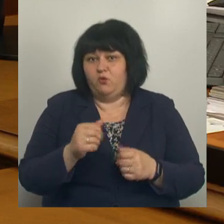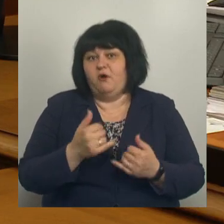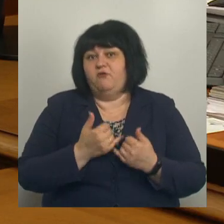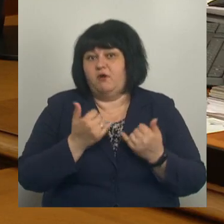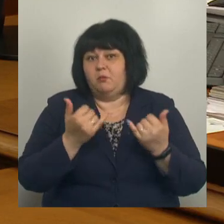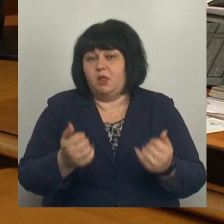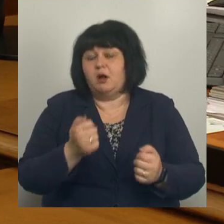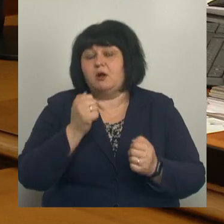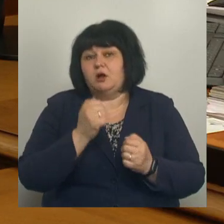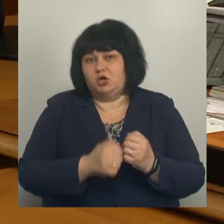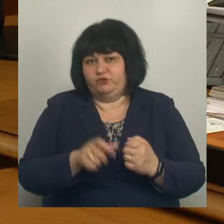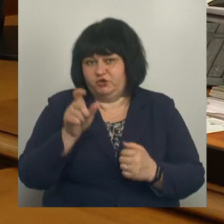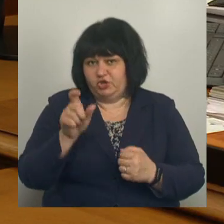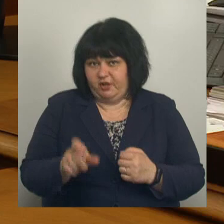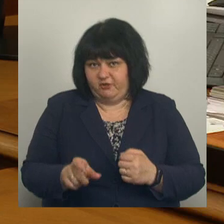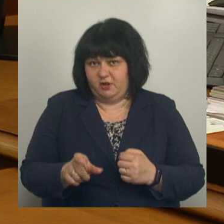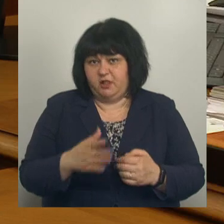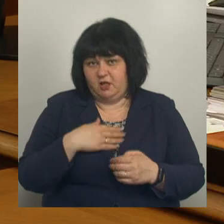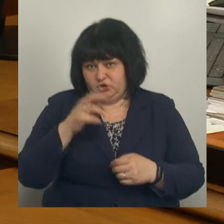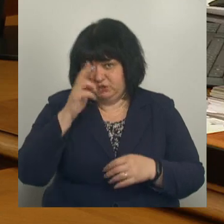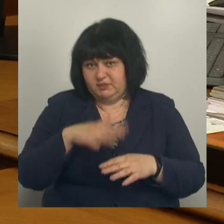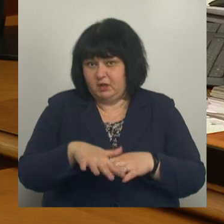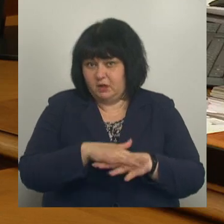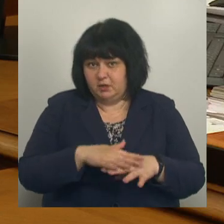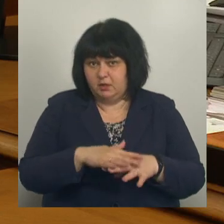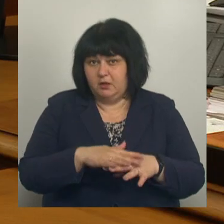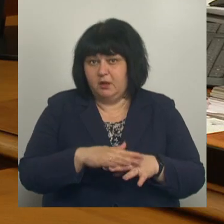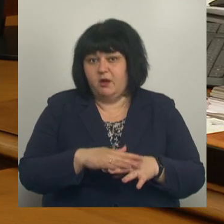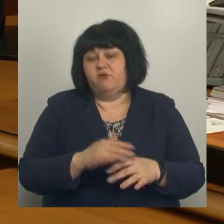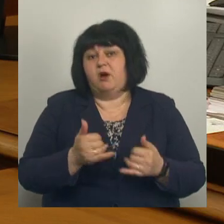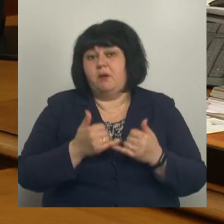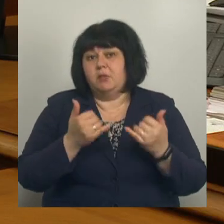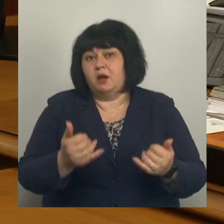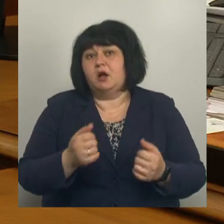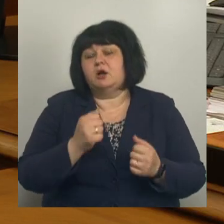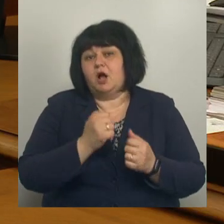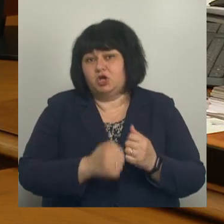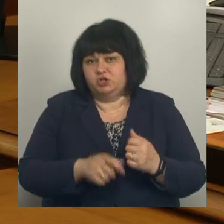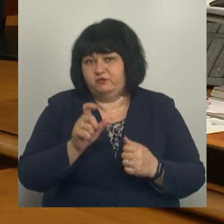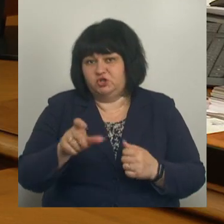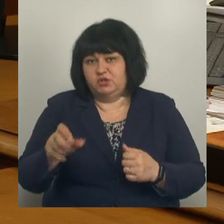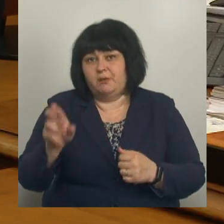каждого человека нашей страны, по благо каждого жителя Белгородской области. Продолжение следует...